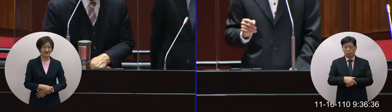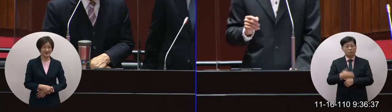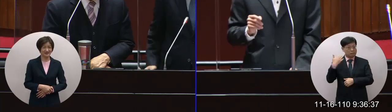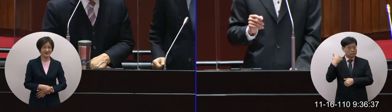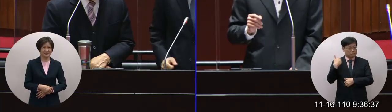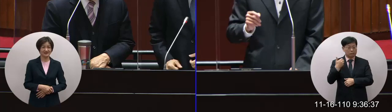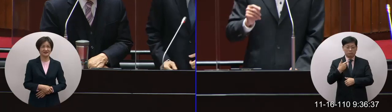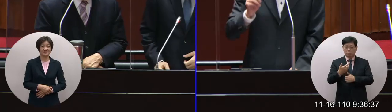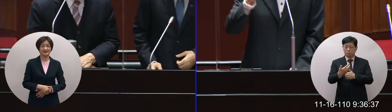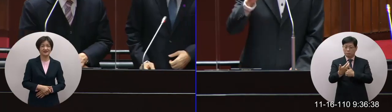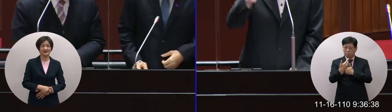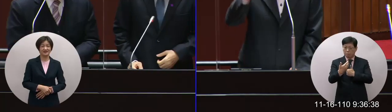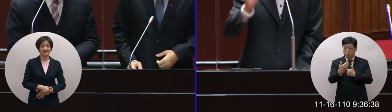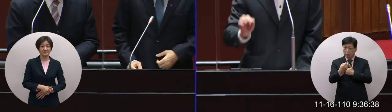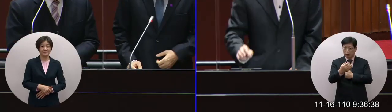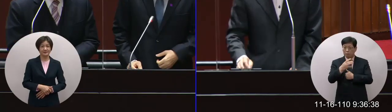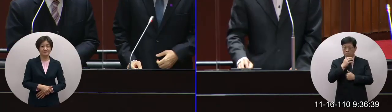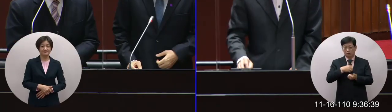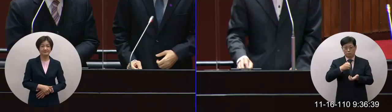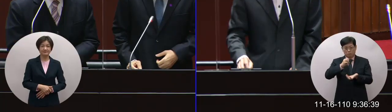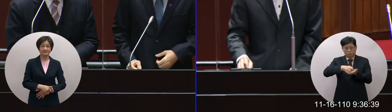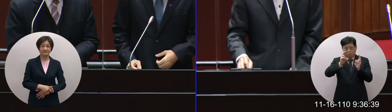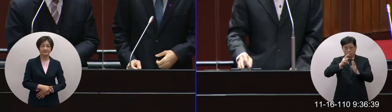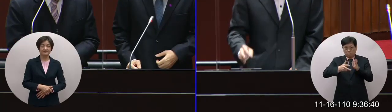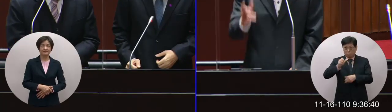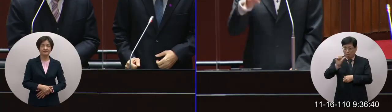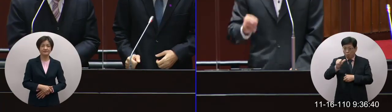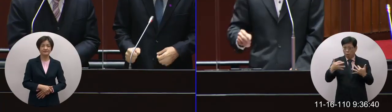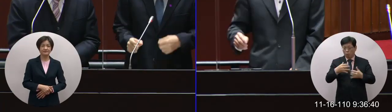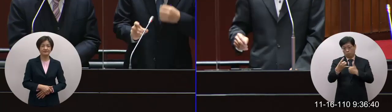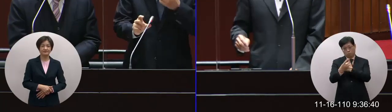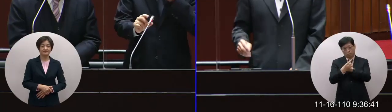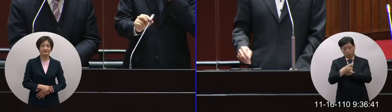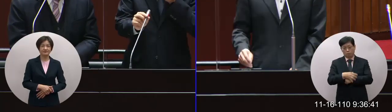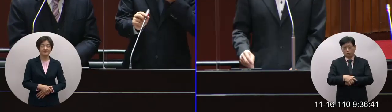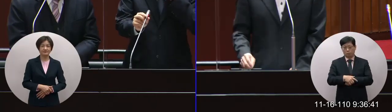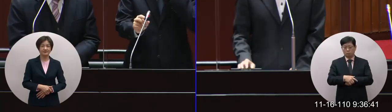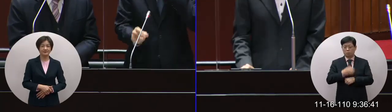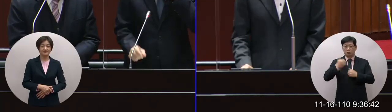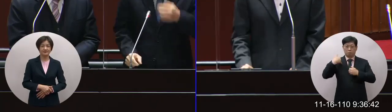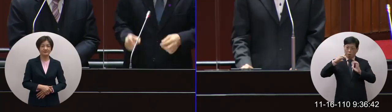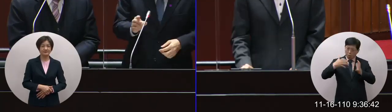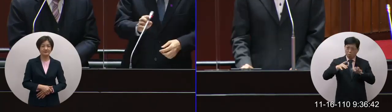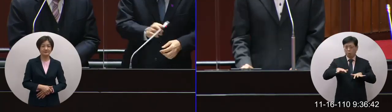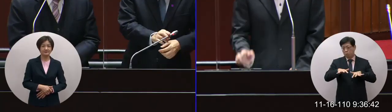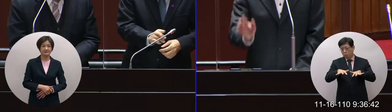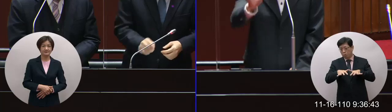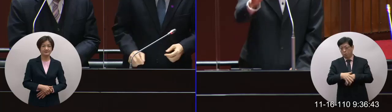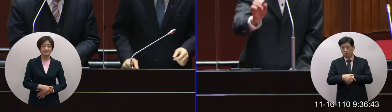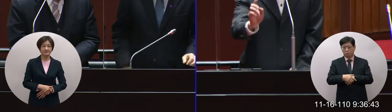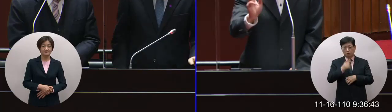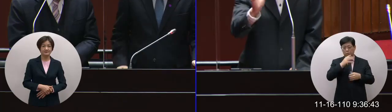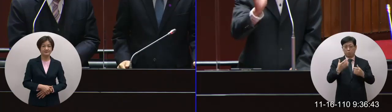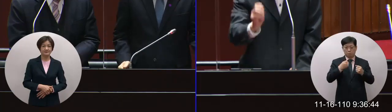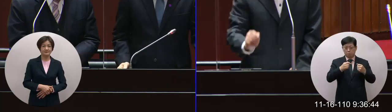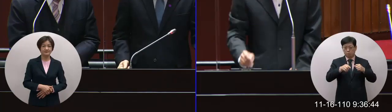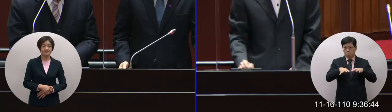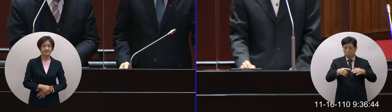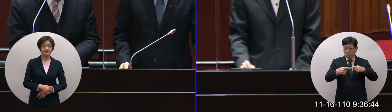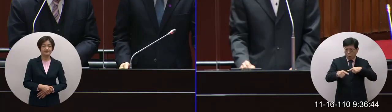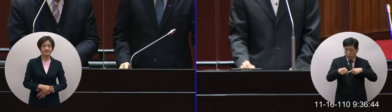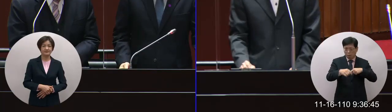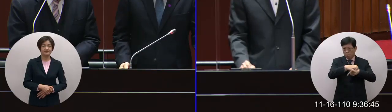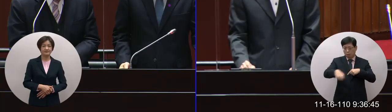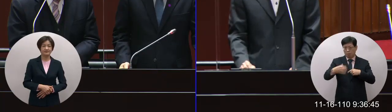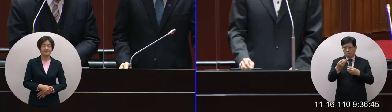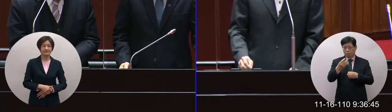上次講那個我說核武的問題啊你騙我說欸法國有地震沒有斷層代你說法國